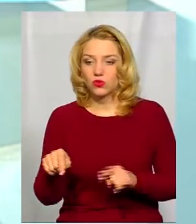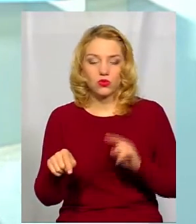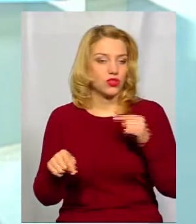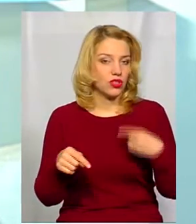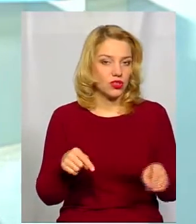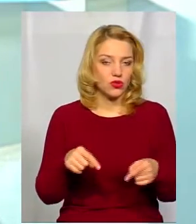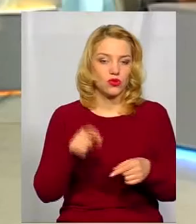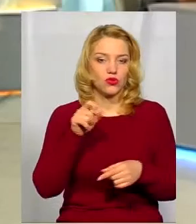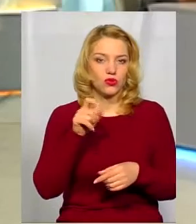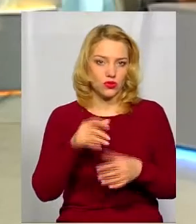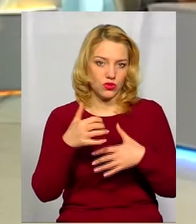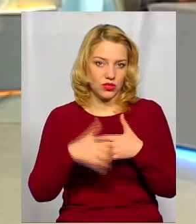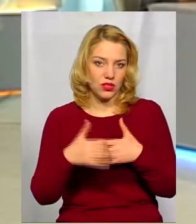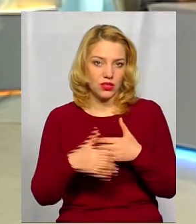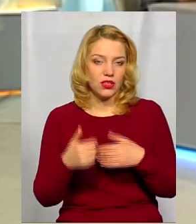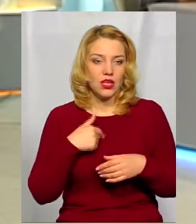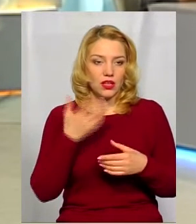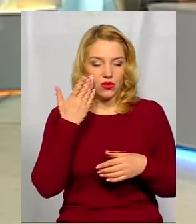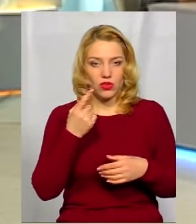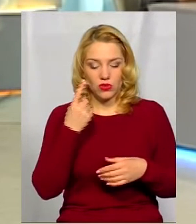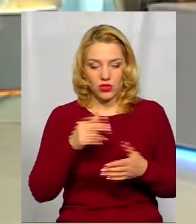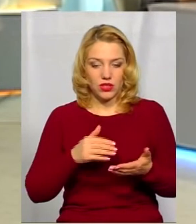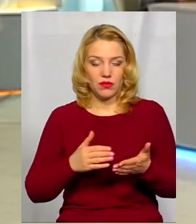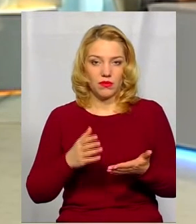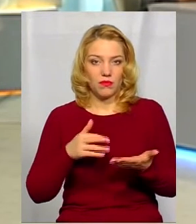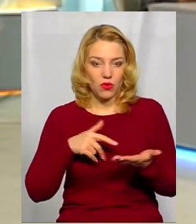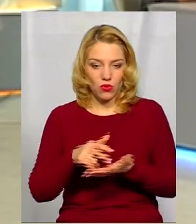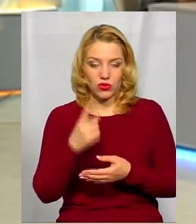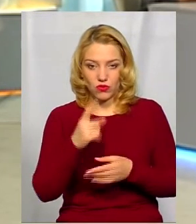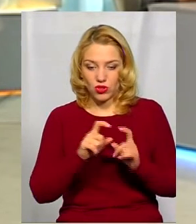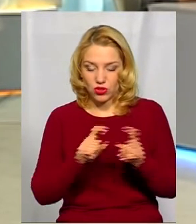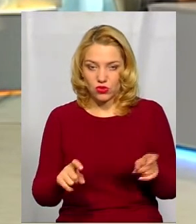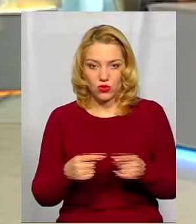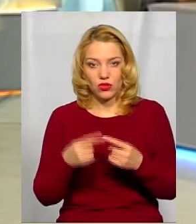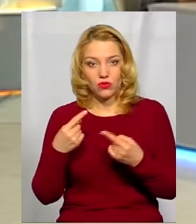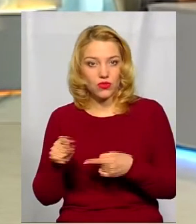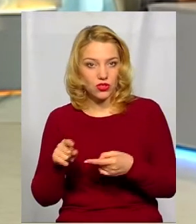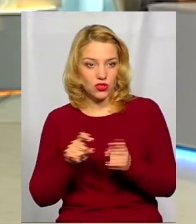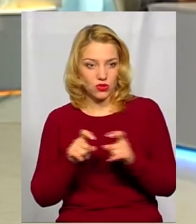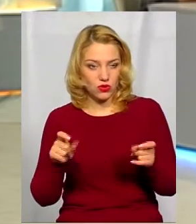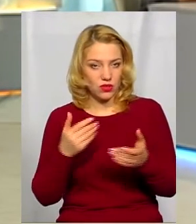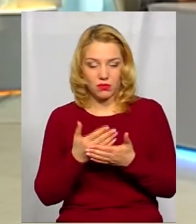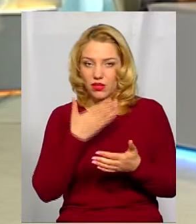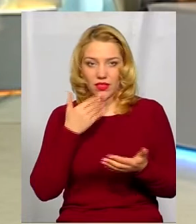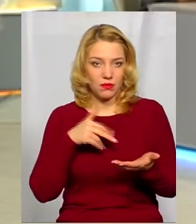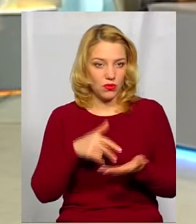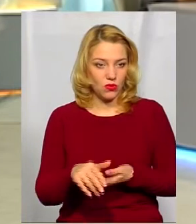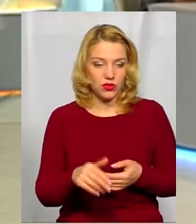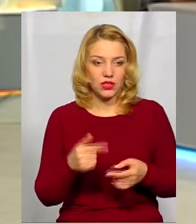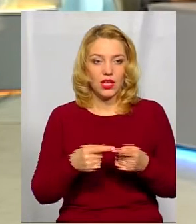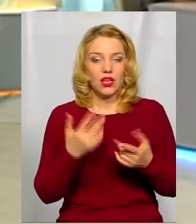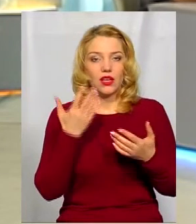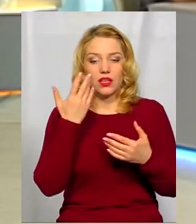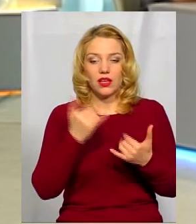золоту середину. Тому що, наприклад, якщо якісь одні речі проходять в одній школі, то в іншій вони, наприклад, десь, може, не проходять. І